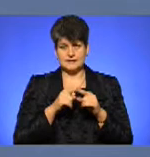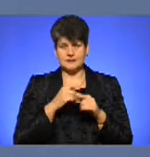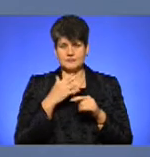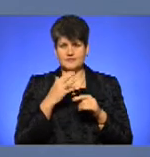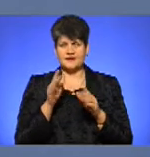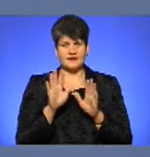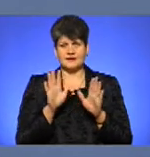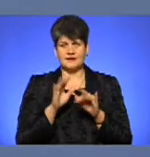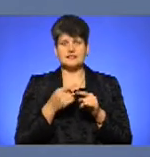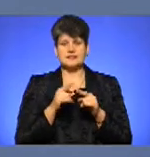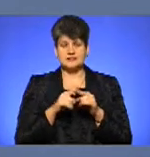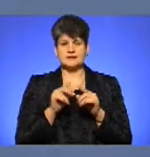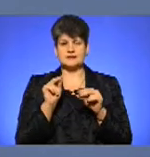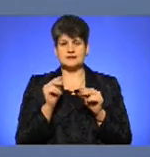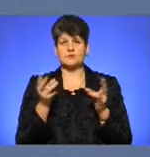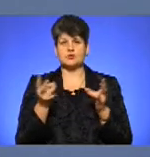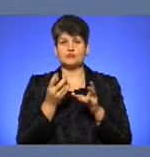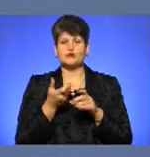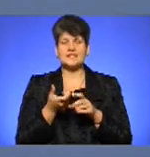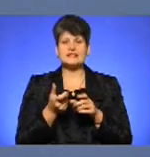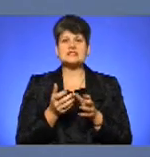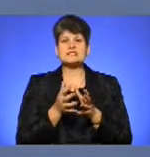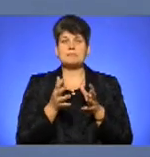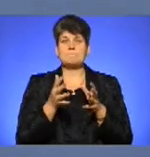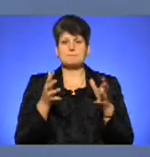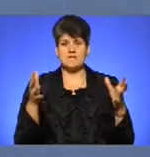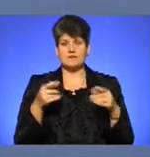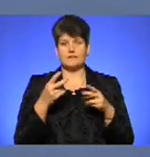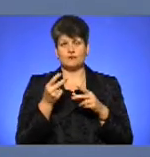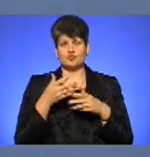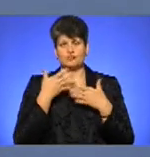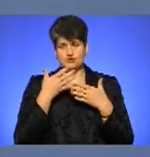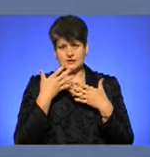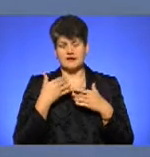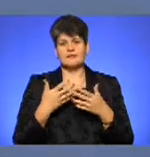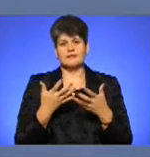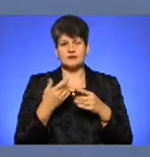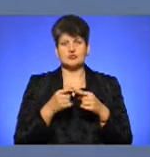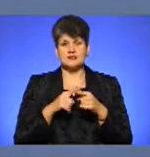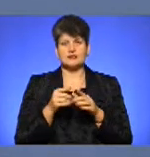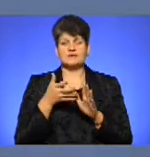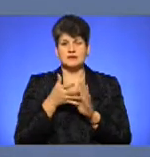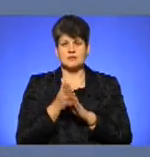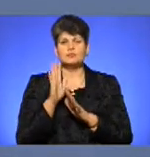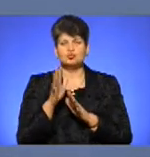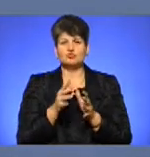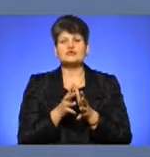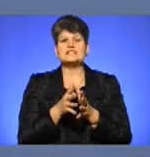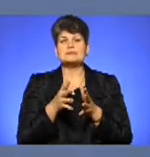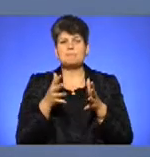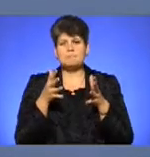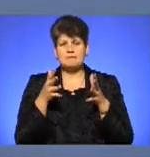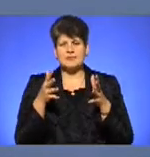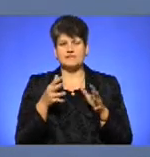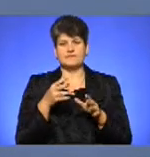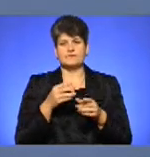Цифра потребує збільшення, і зараз у другому читанні, ми коли будемо голосувати, то ясно, що ці видатки будуть збільшені. Питання тільки в тому, чи